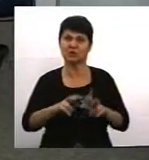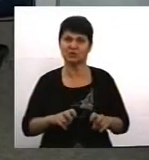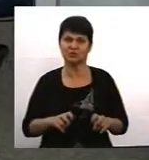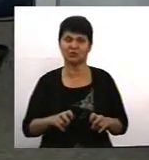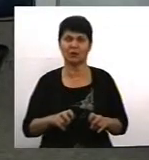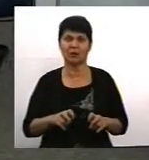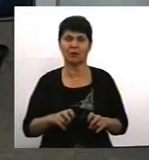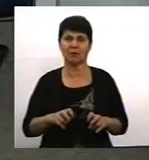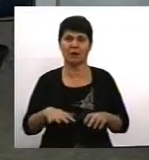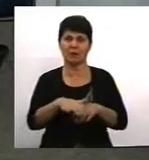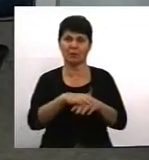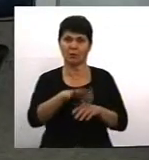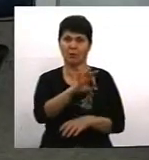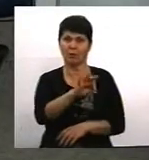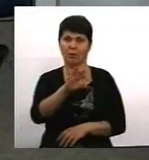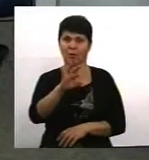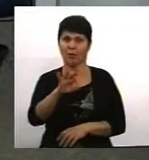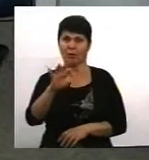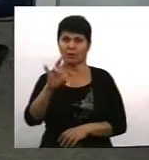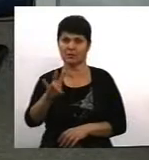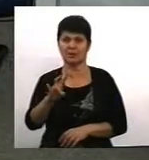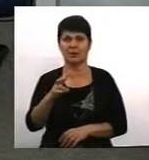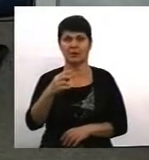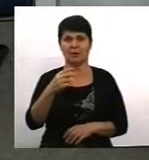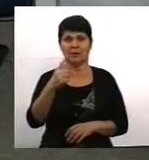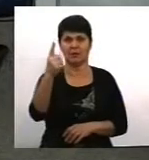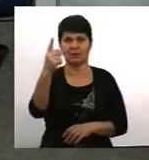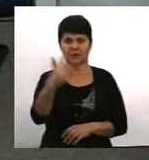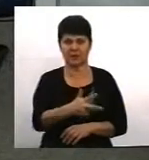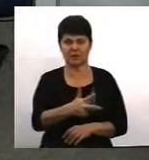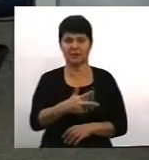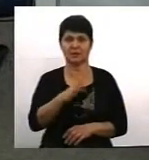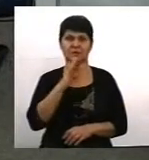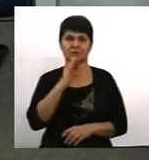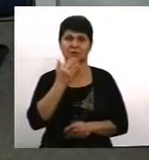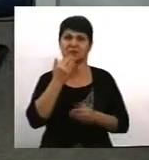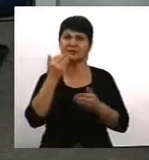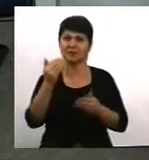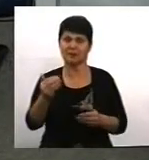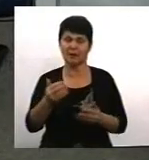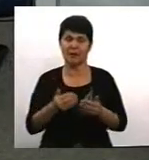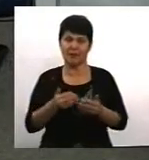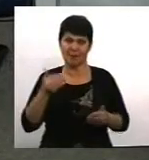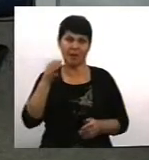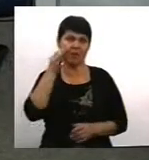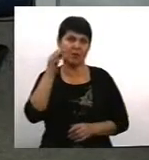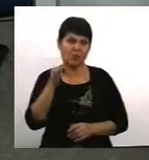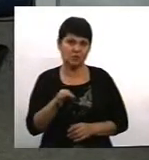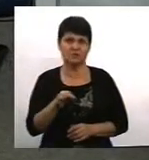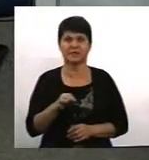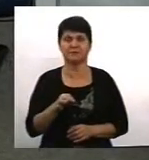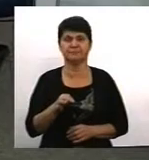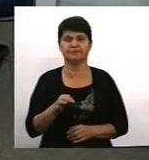народу населення ООН, понад третину жінок, які зверталися, мали досвід. Попередні звертання з